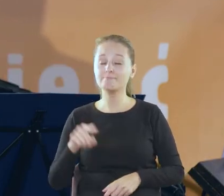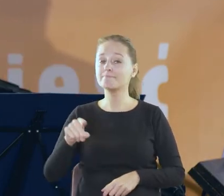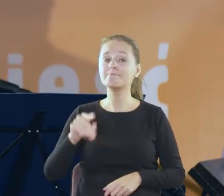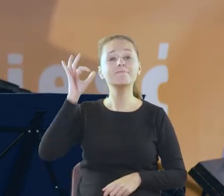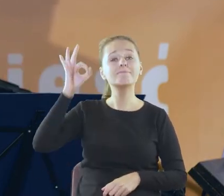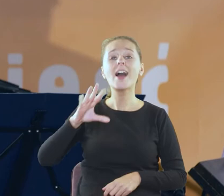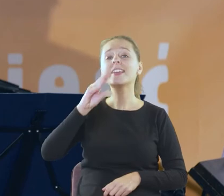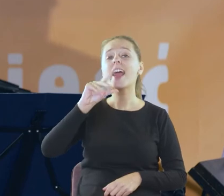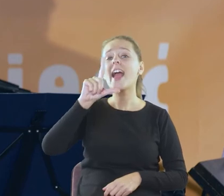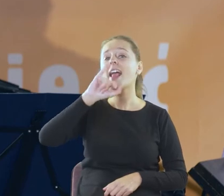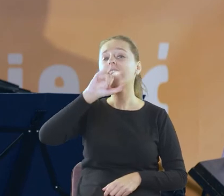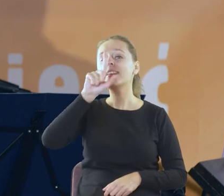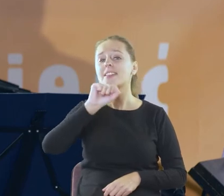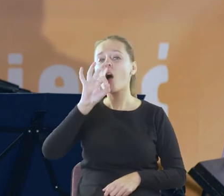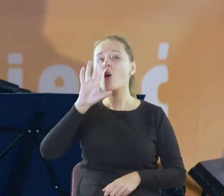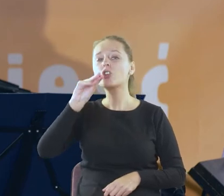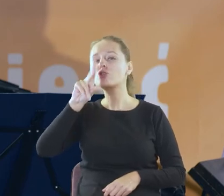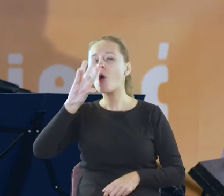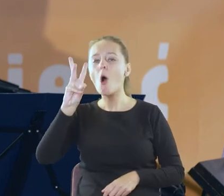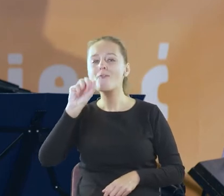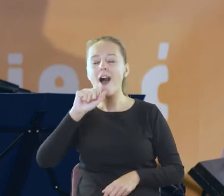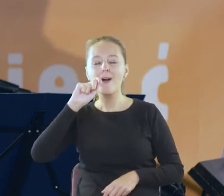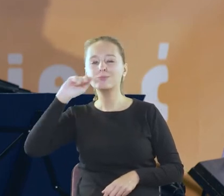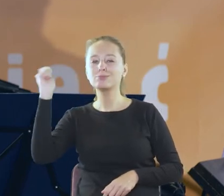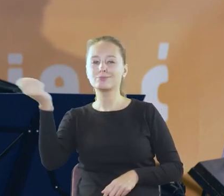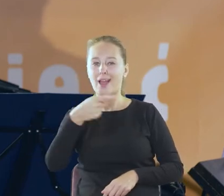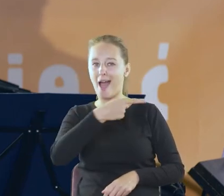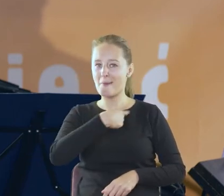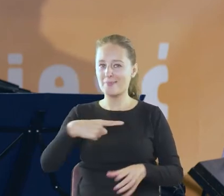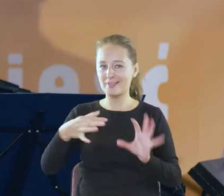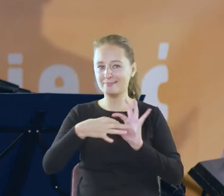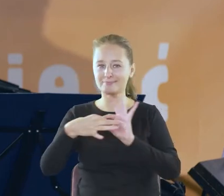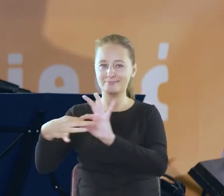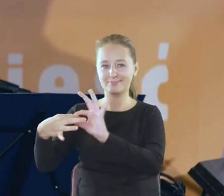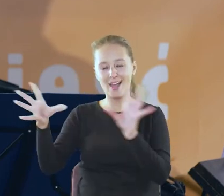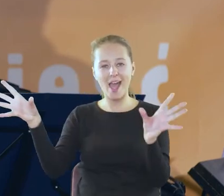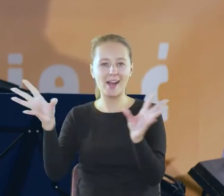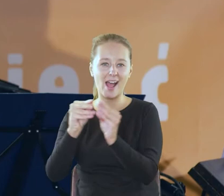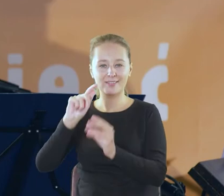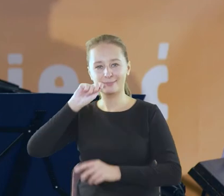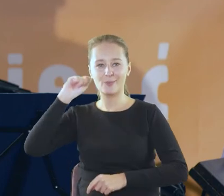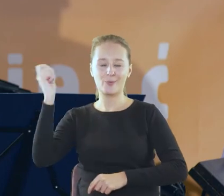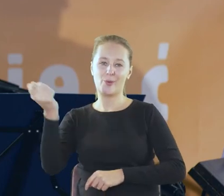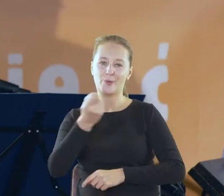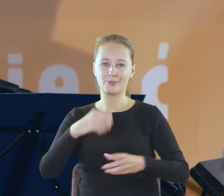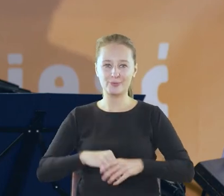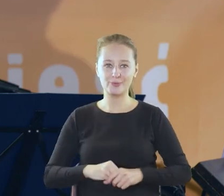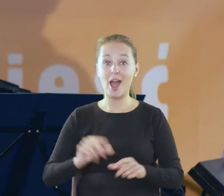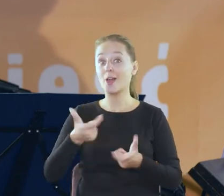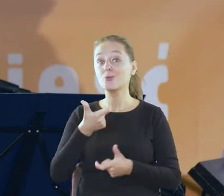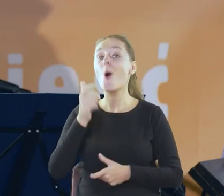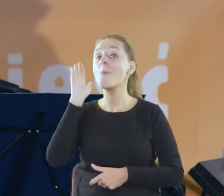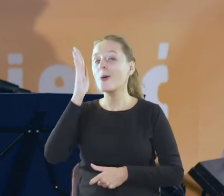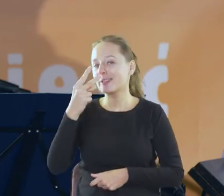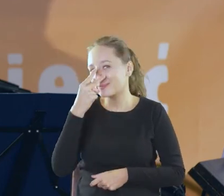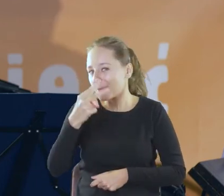Orzeszkowa wędruje a my wędrujmy razem z nią potem co będzie potem to zobaczymy